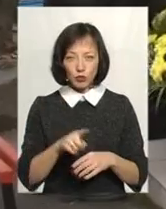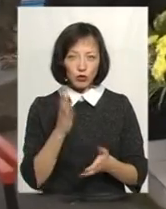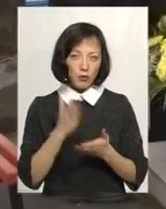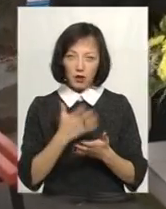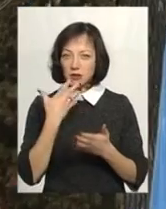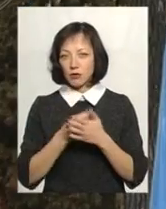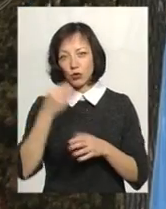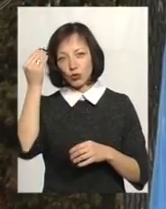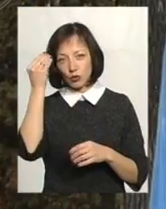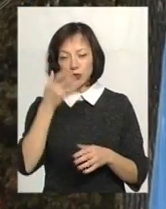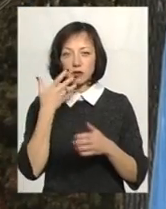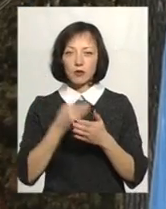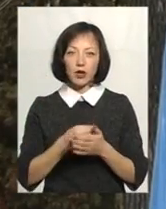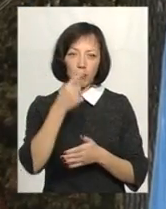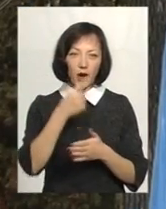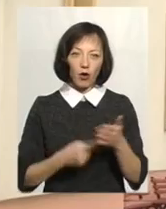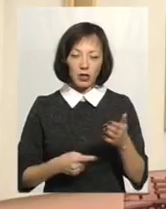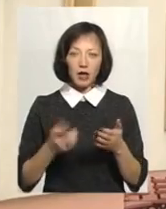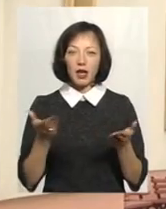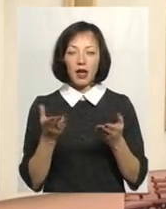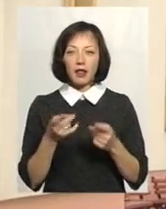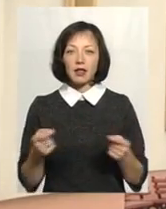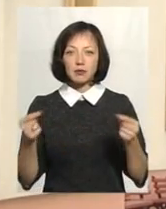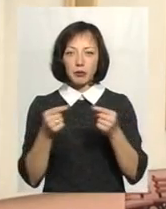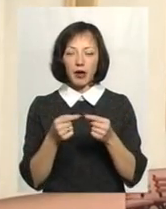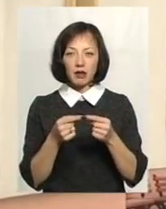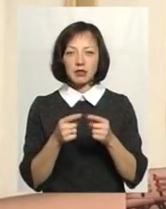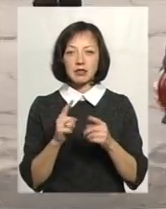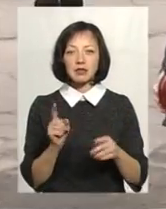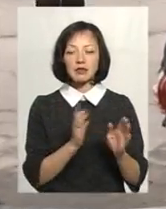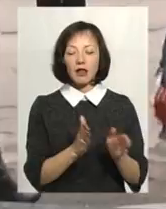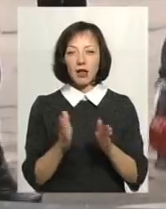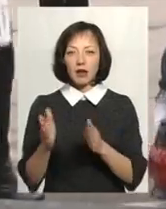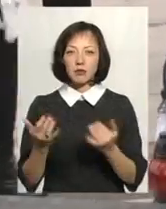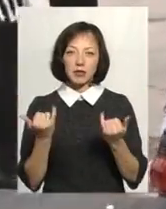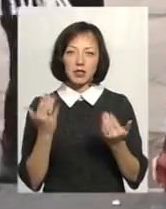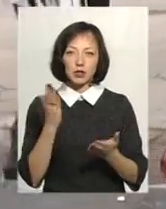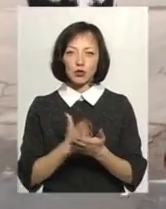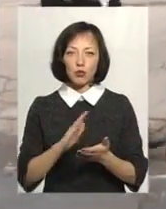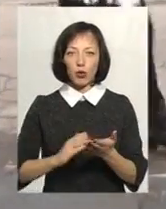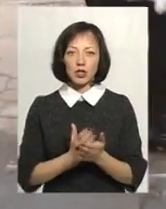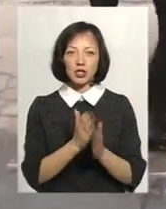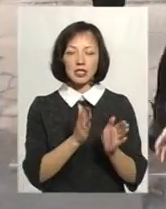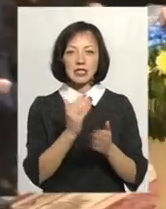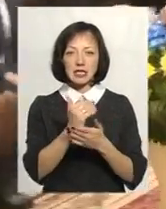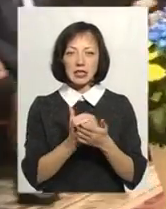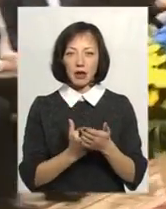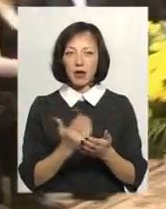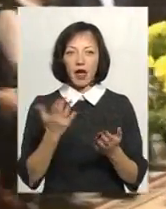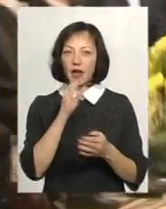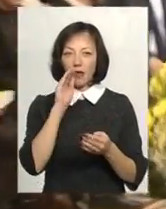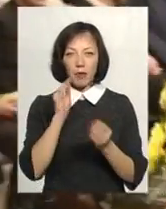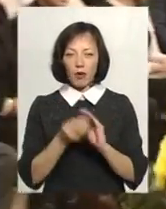мали свою думку, свої переконання, які не збігались зі стандартами існуючої політичної системи і яких вони не